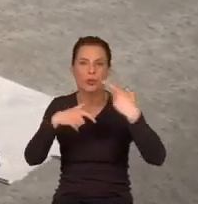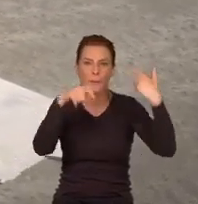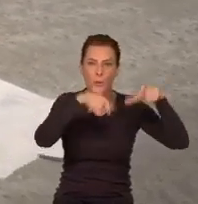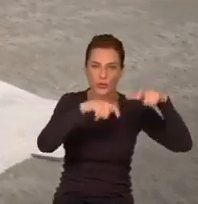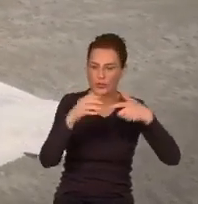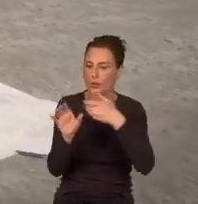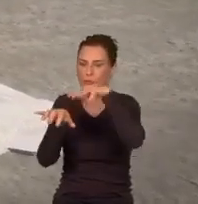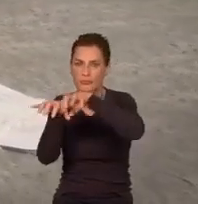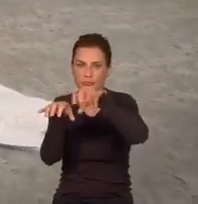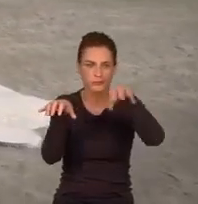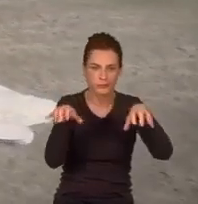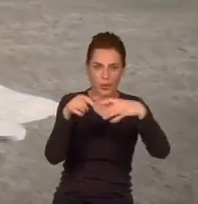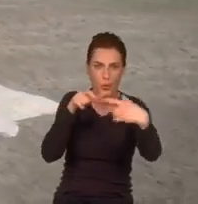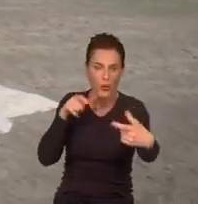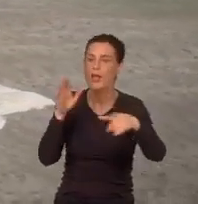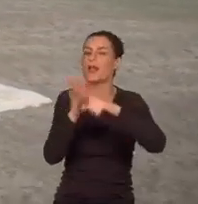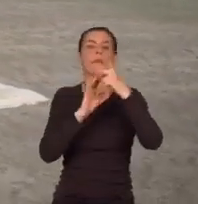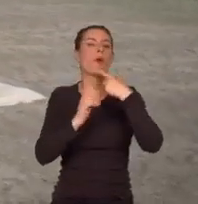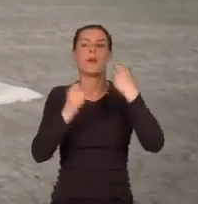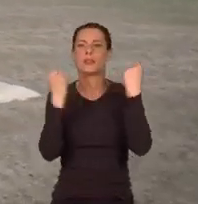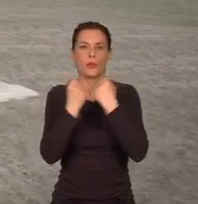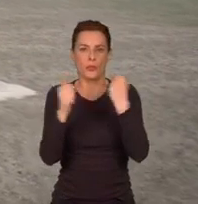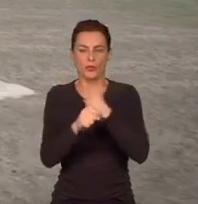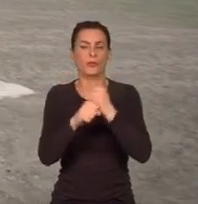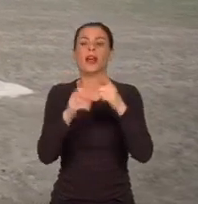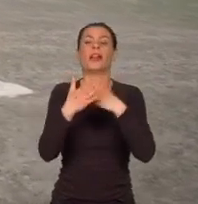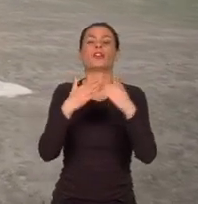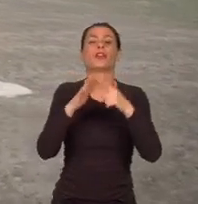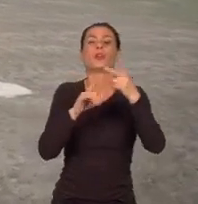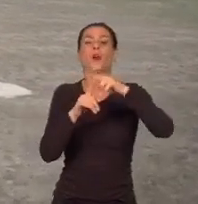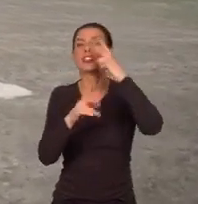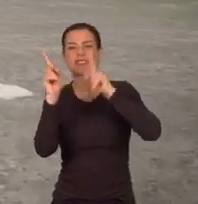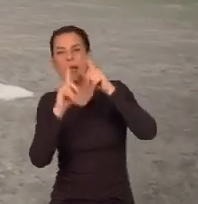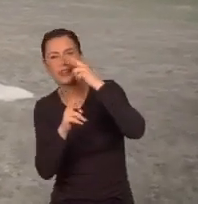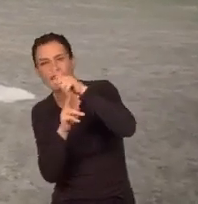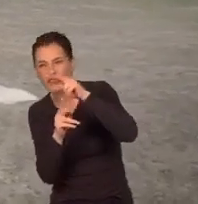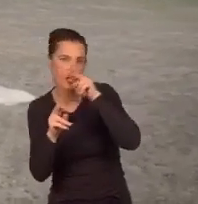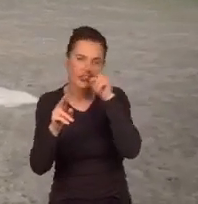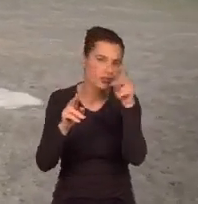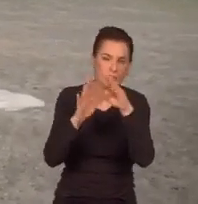Fasada szerokości 110 metrów była niezwykle masywna i pod niektórymi kątami zasłaniała widok.